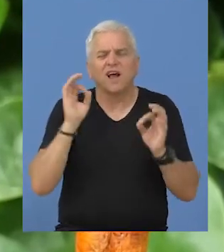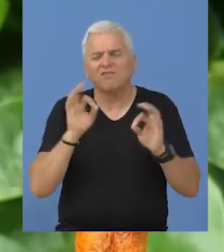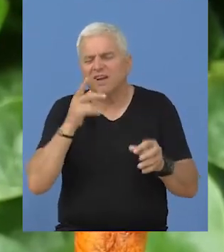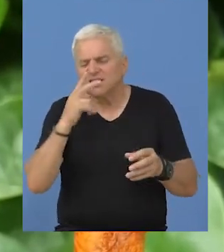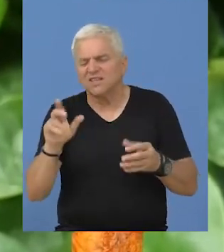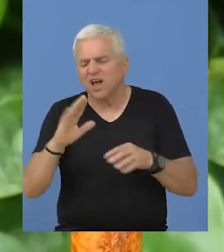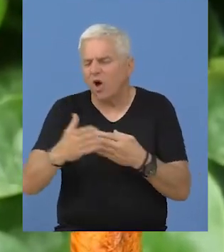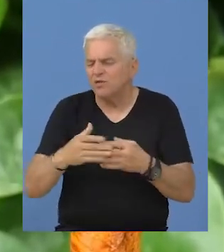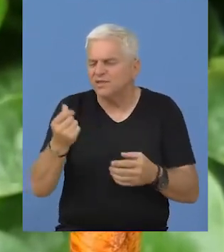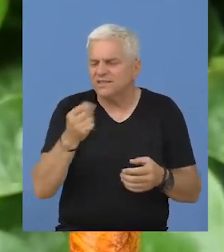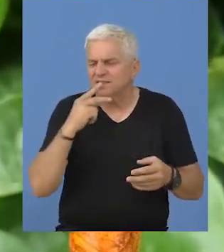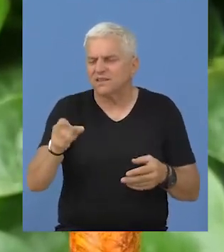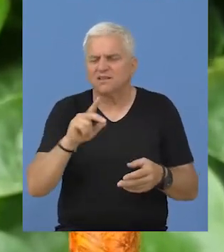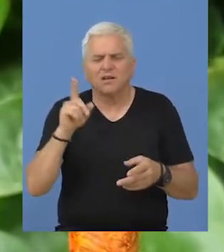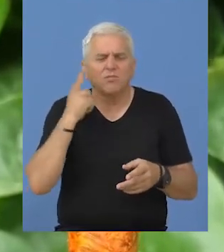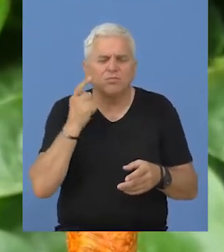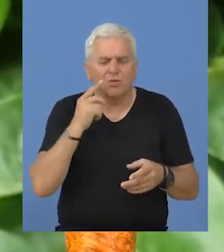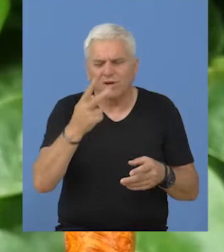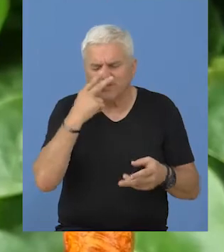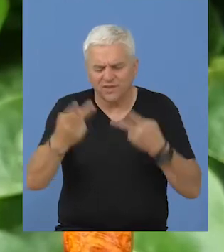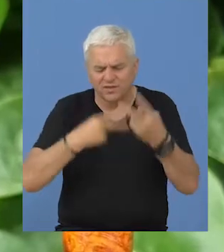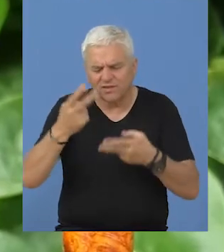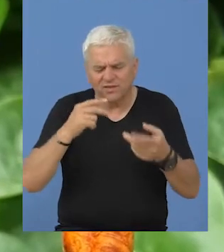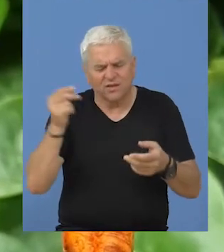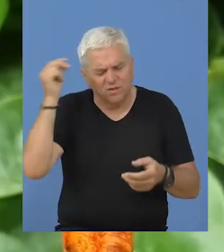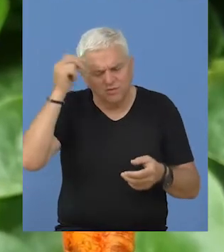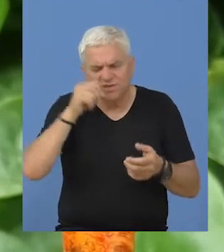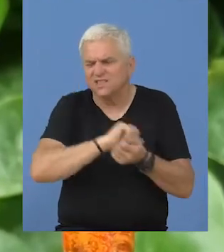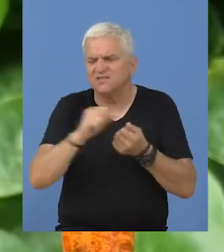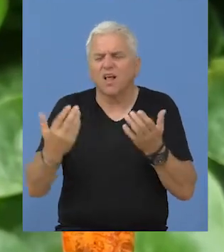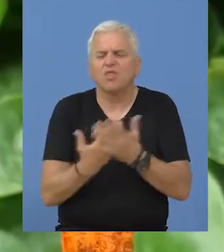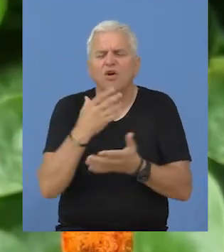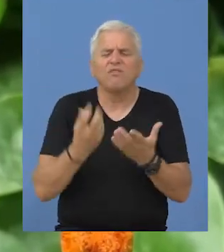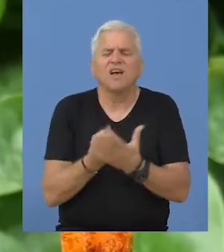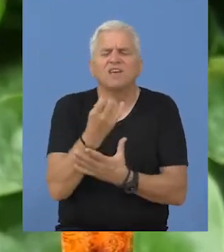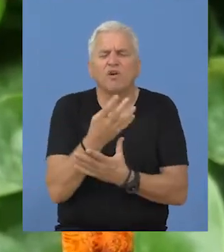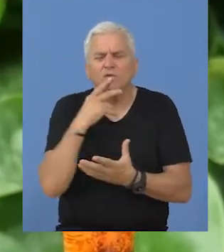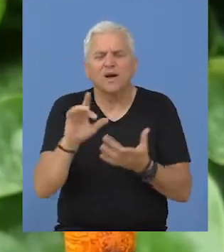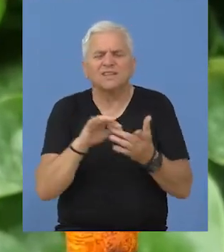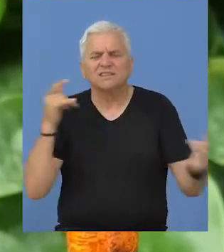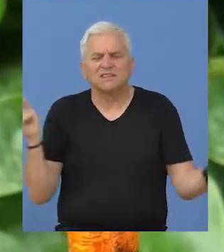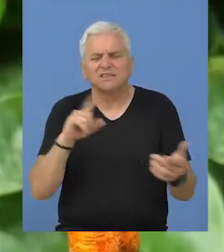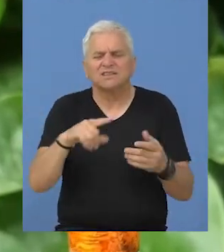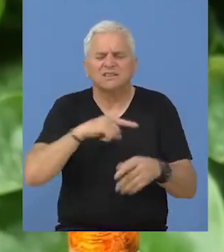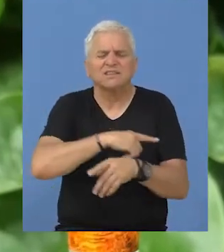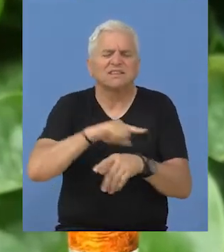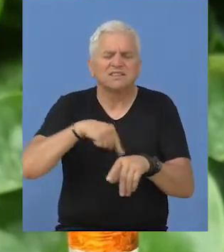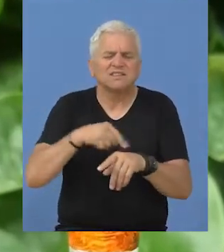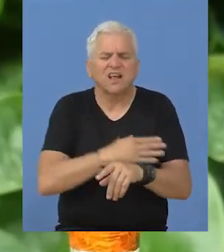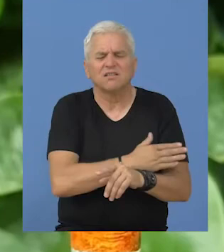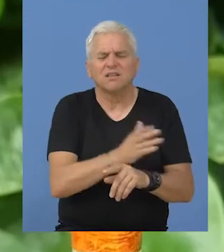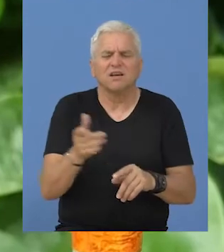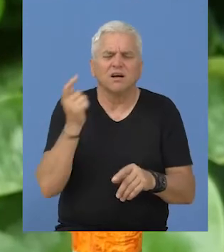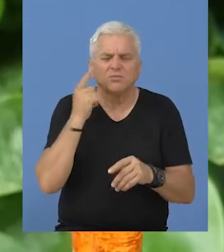kvaliteta na našem tržištu. Počeo je da se edukuje koristeći sve dostupne informacije na internetu i proveo sate